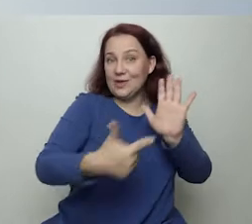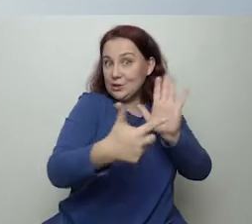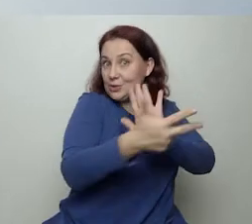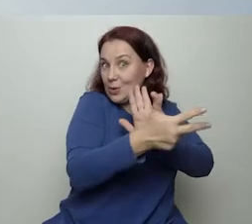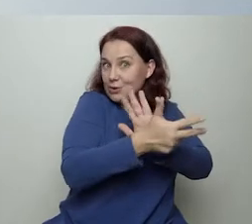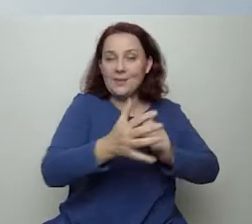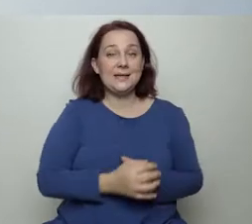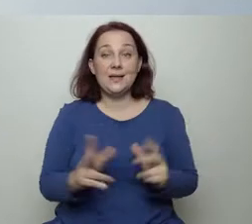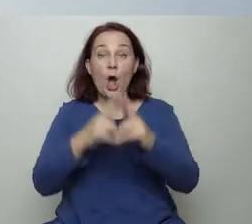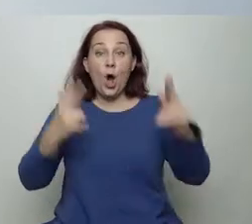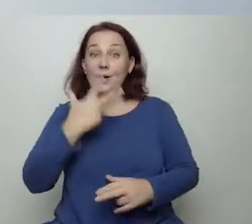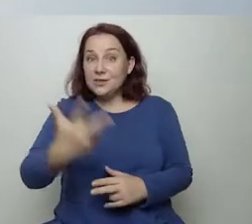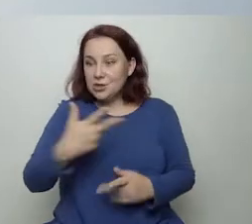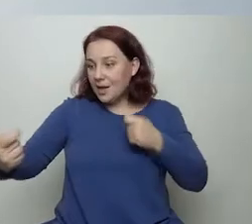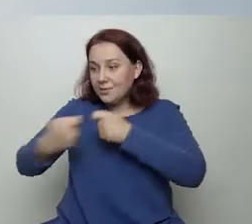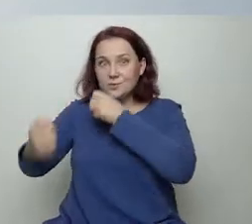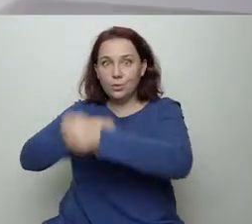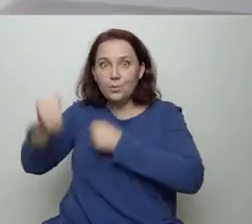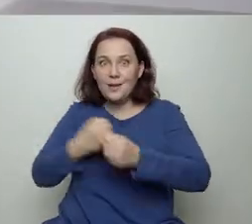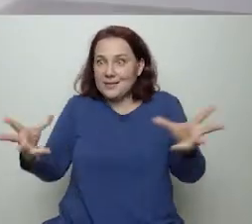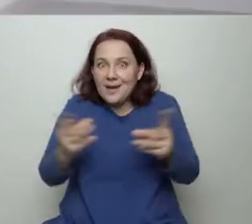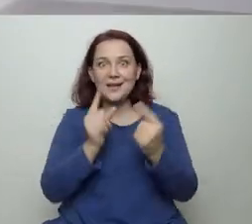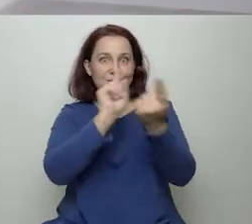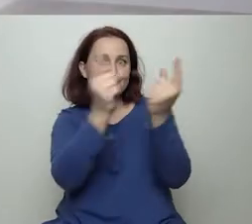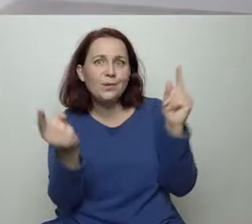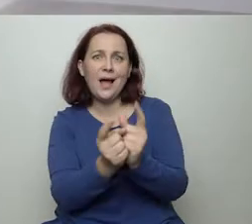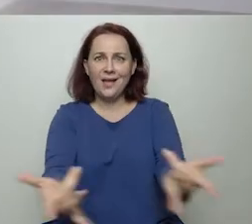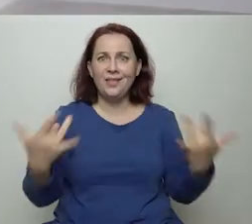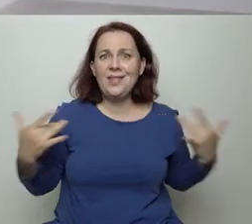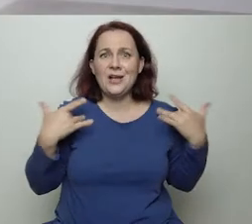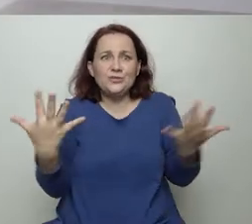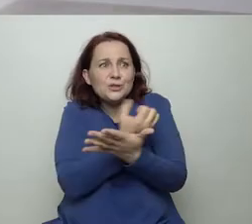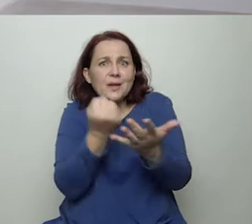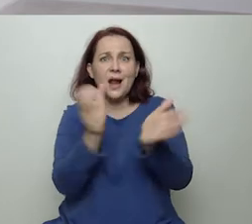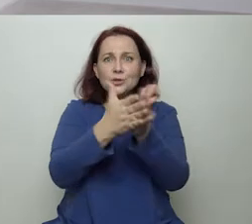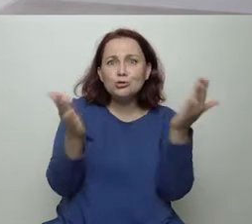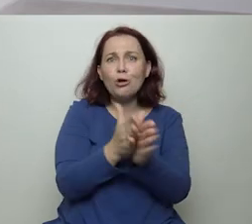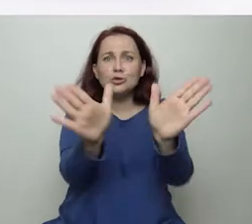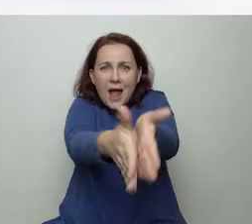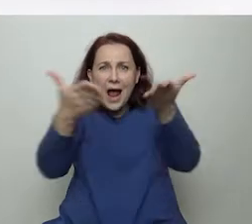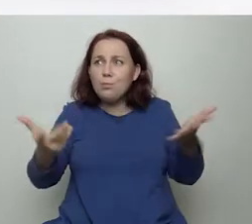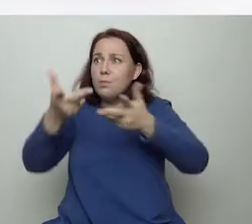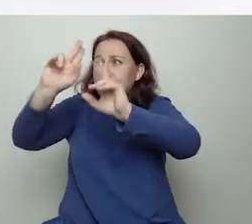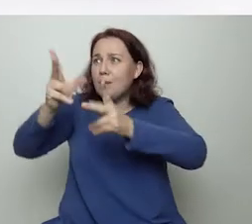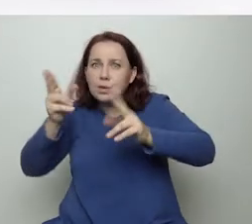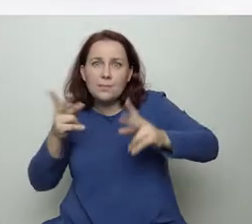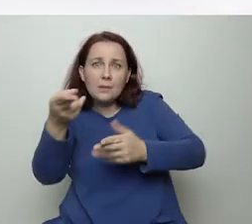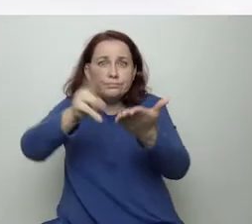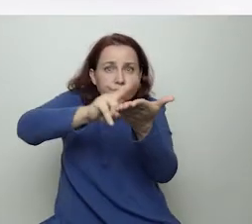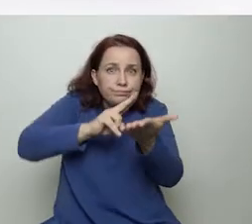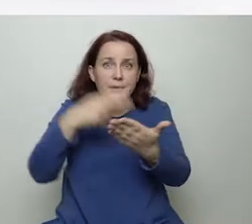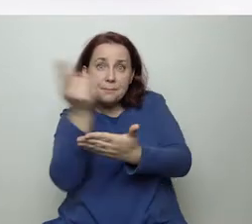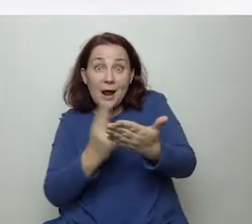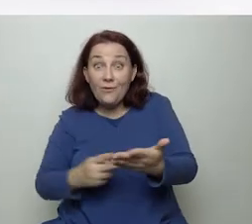czyli przez trzy lata współpracowali ze sobą, siadając naprzeciwko siebie, zbierając książki, albumy, z których wycinali fragmenty, kleili, malowali